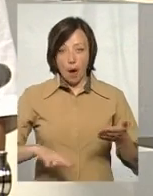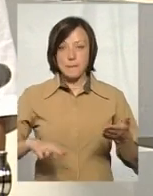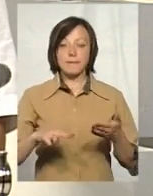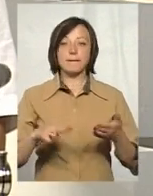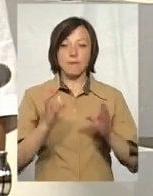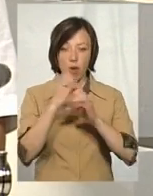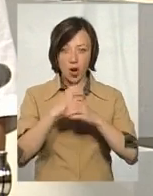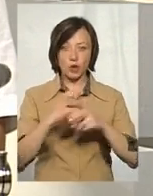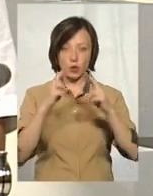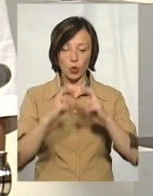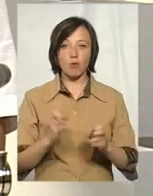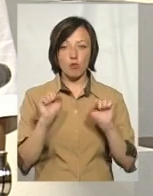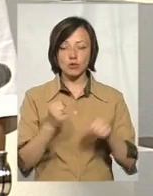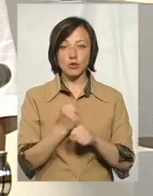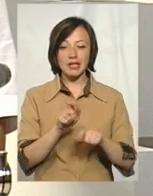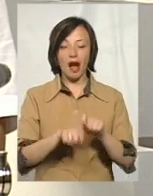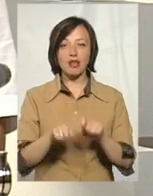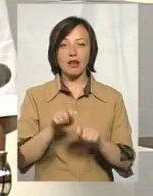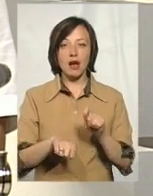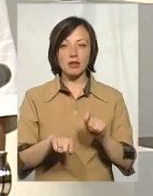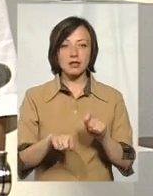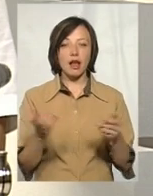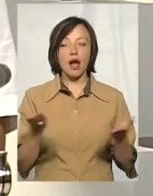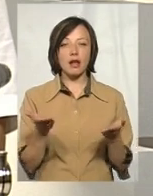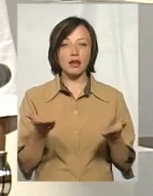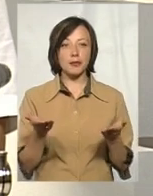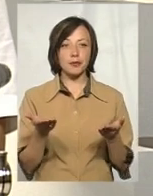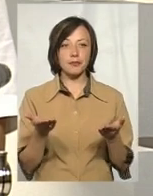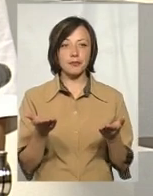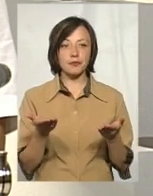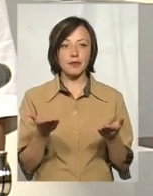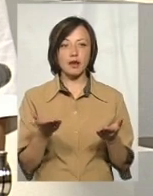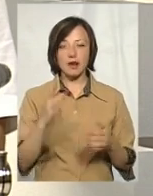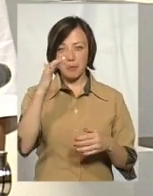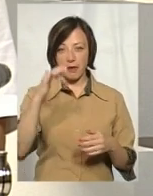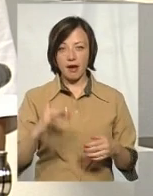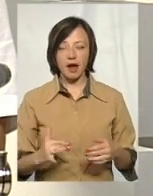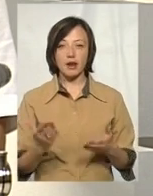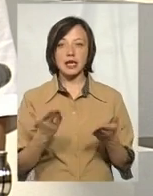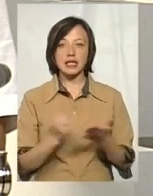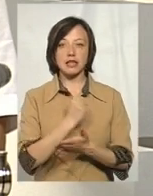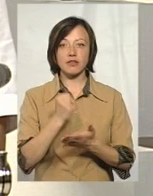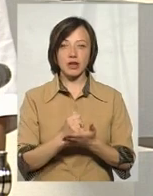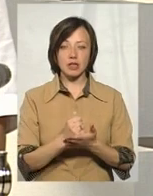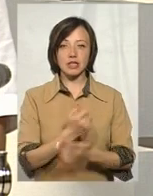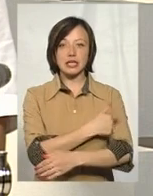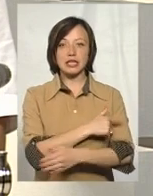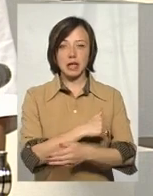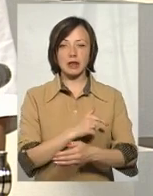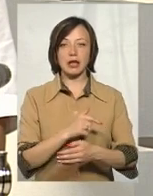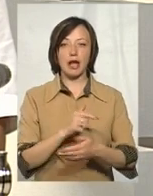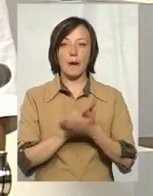можемо зробити аналізи, які від... Тобто весь той перелік, який затверджений санпіном